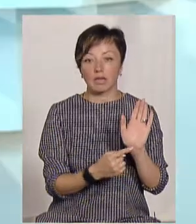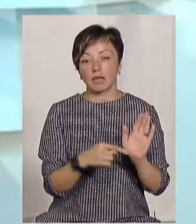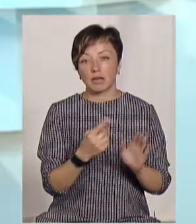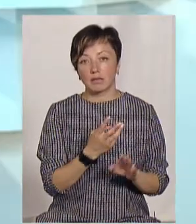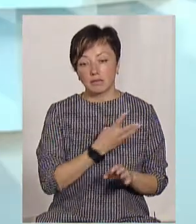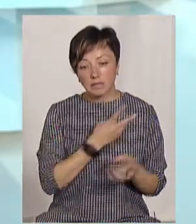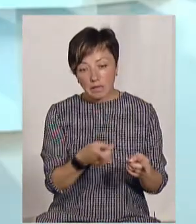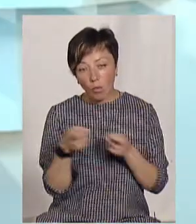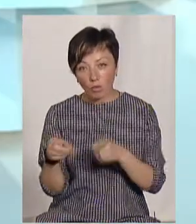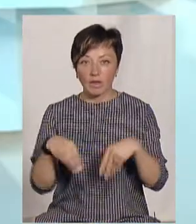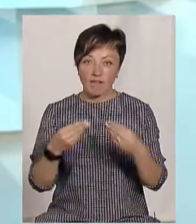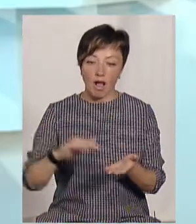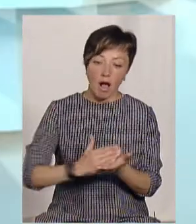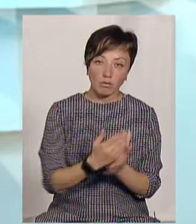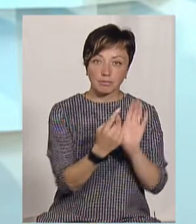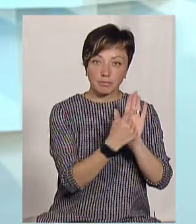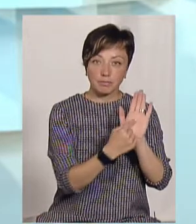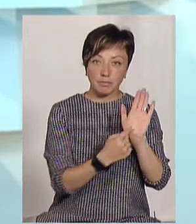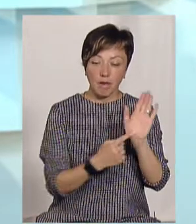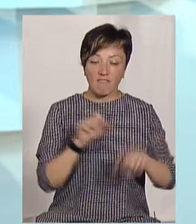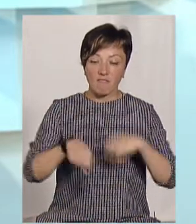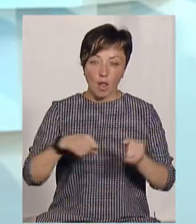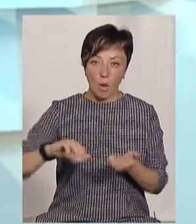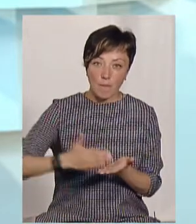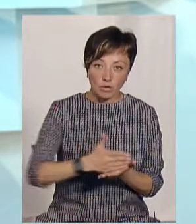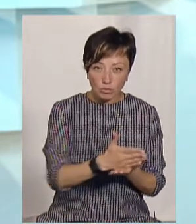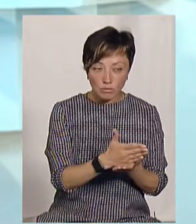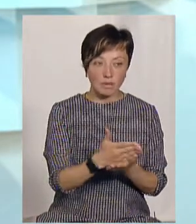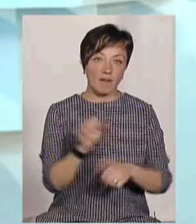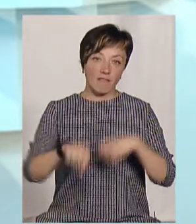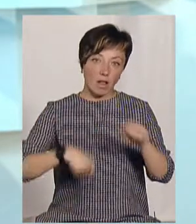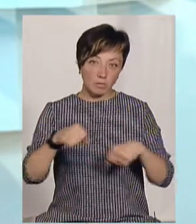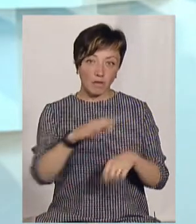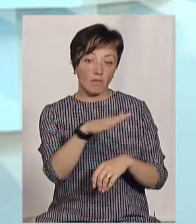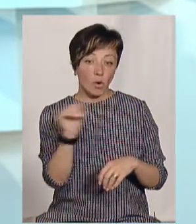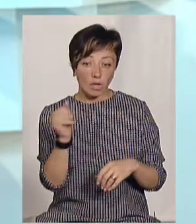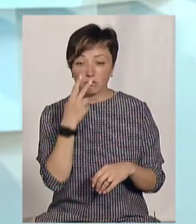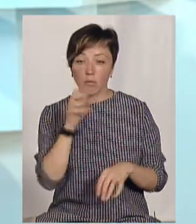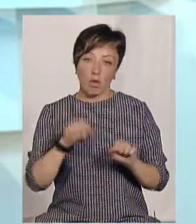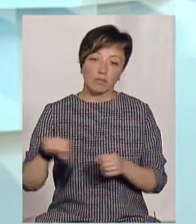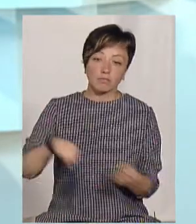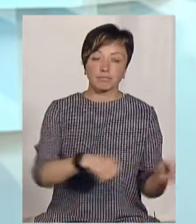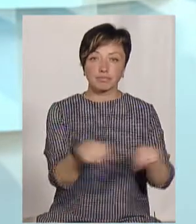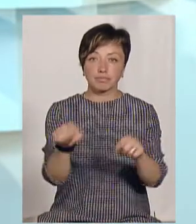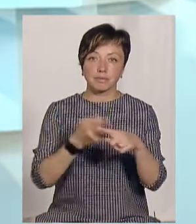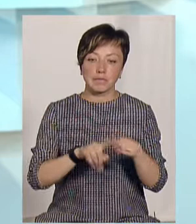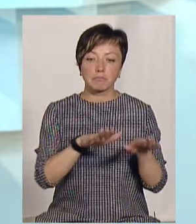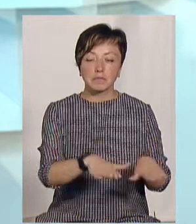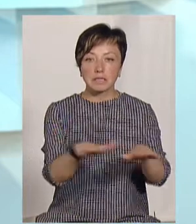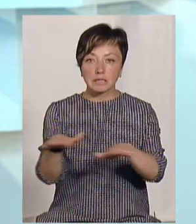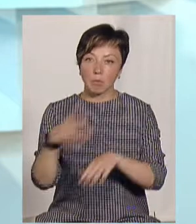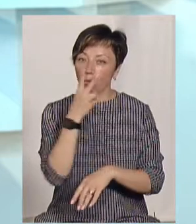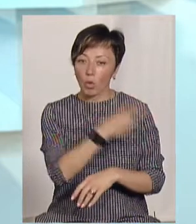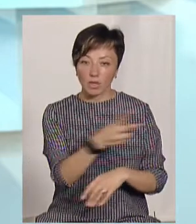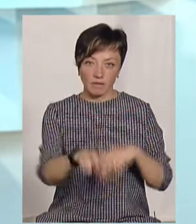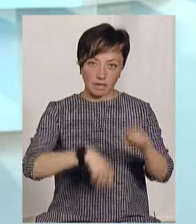заохочували. Давали їм карту, показували наш веломаршрут, і вони, беручи велосипед в оренду, могли би в ці місця проїхати,